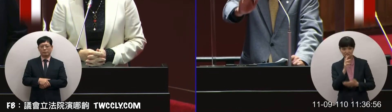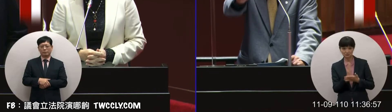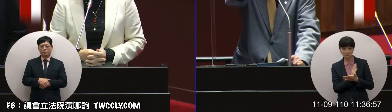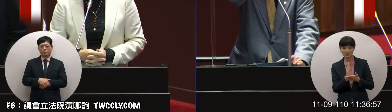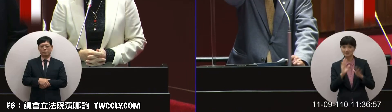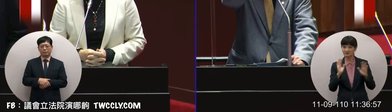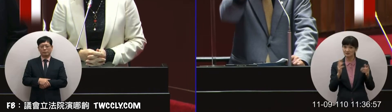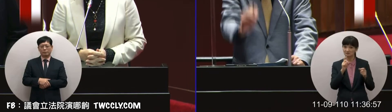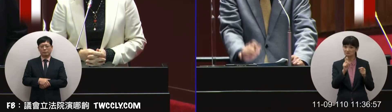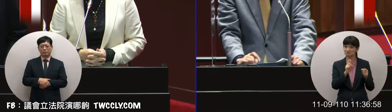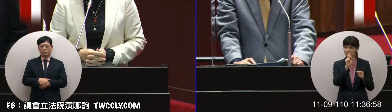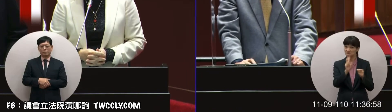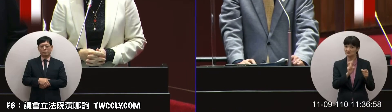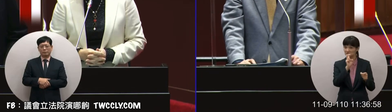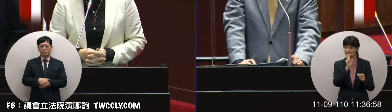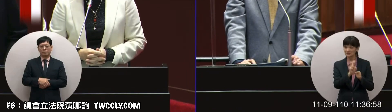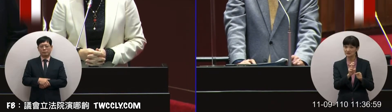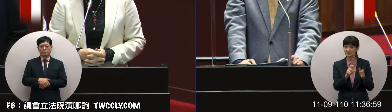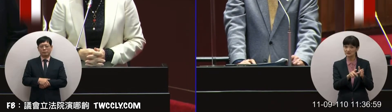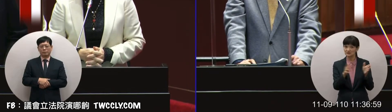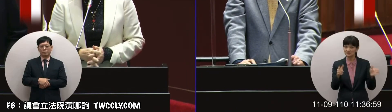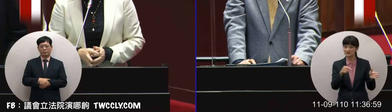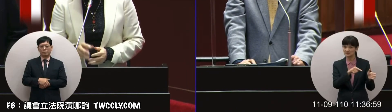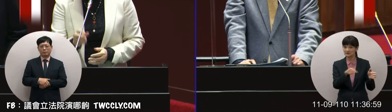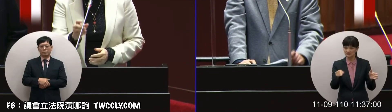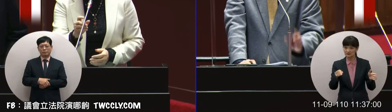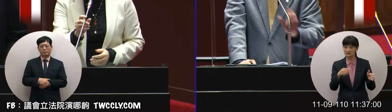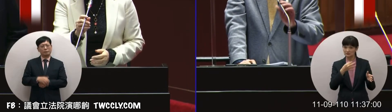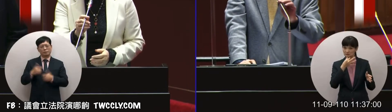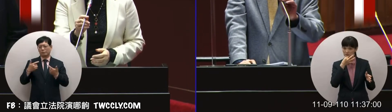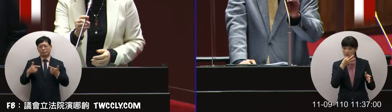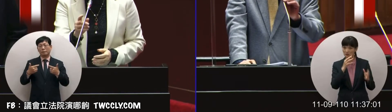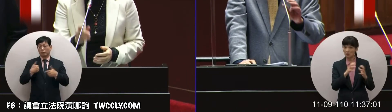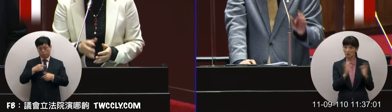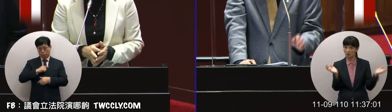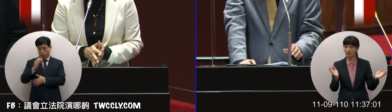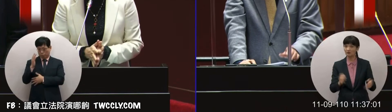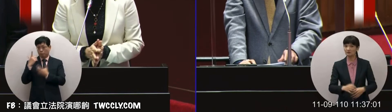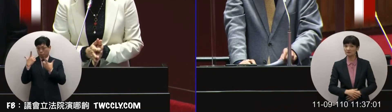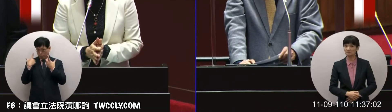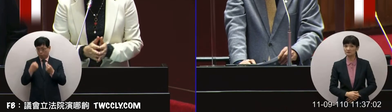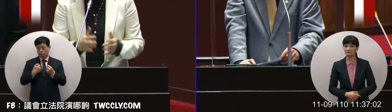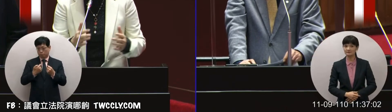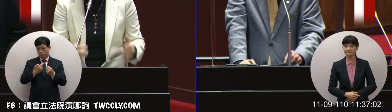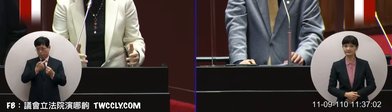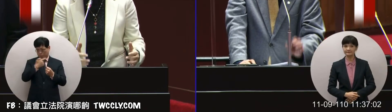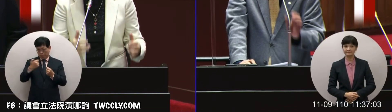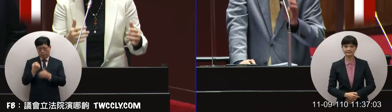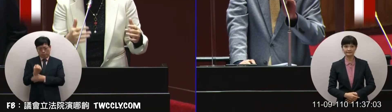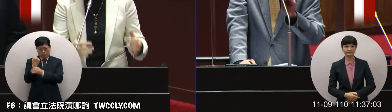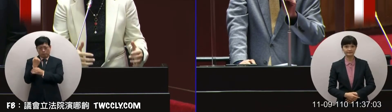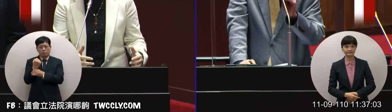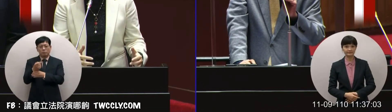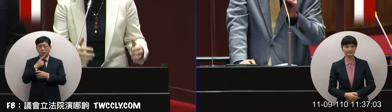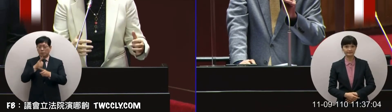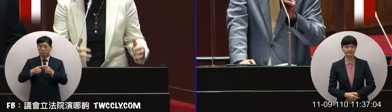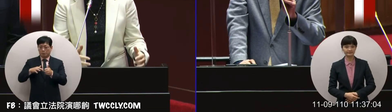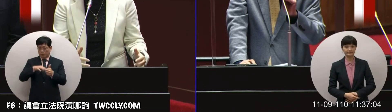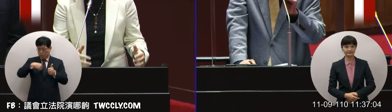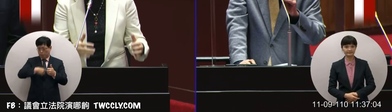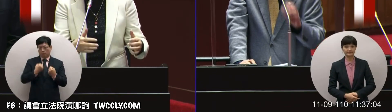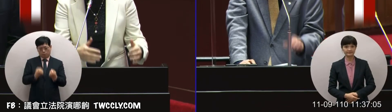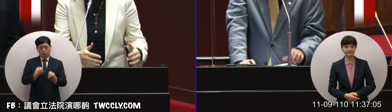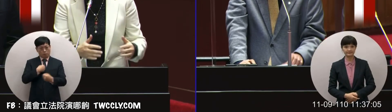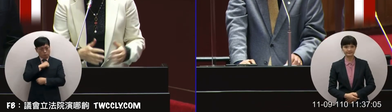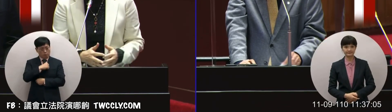年之內會被決體瓜分掉不是 我們政府是非常非常支持半導體在